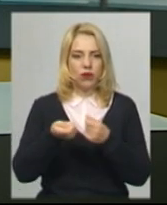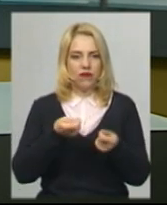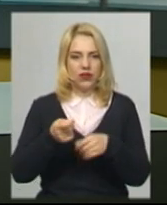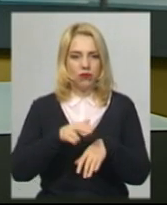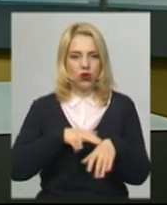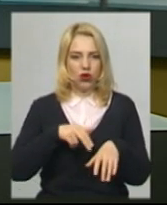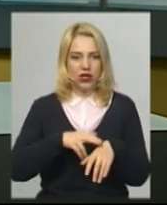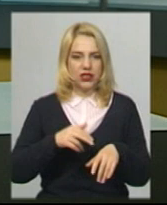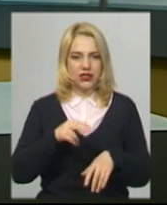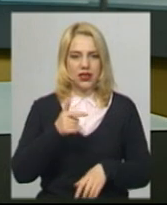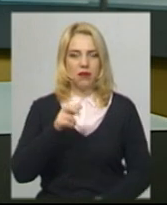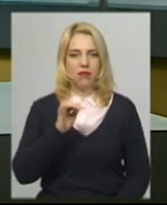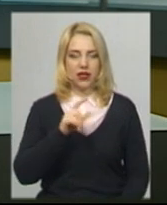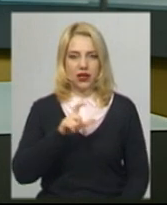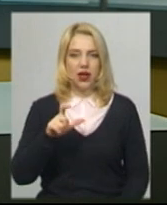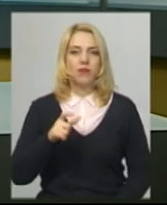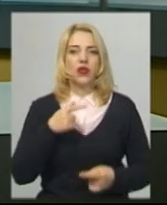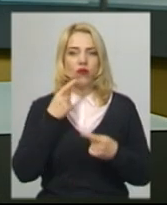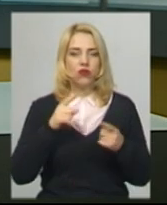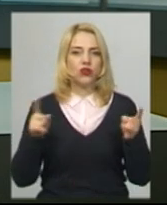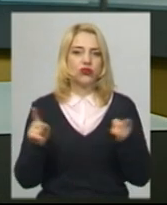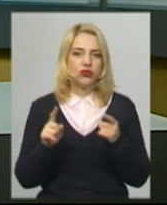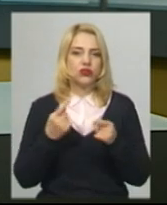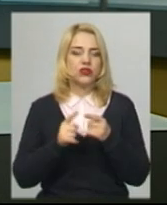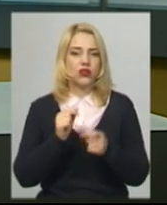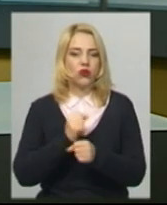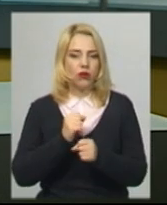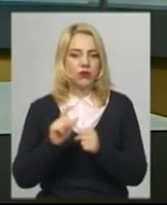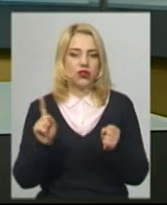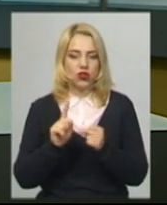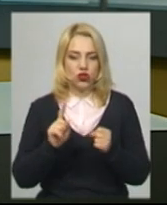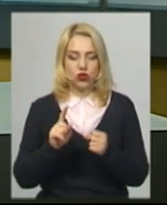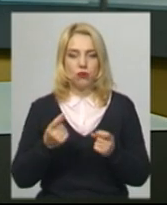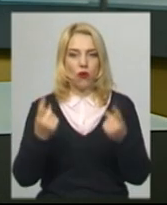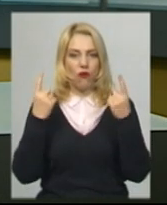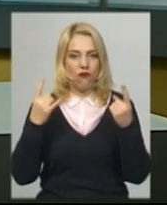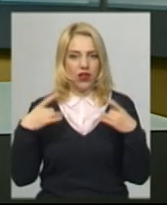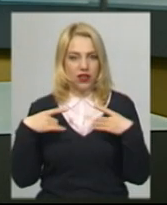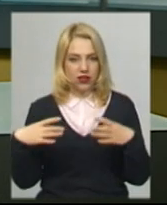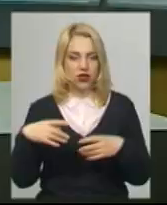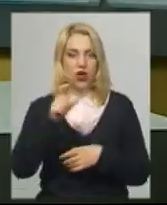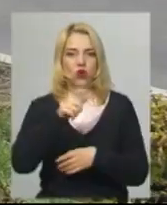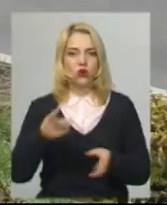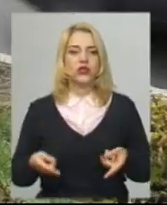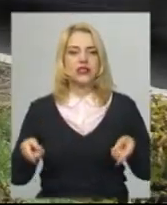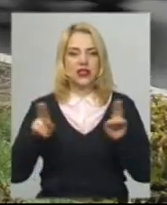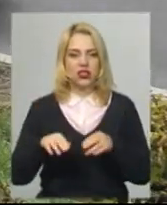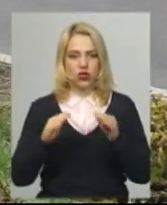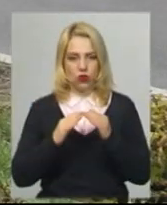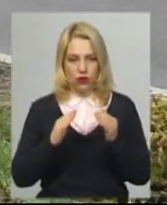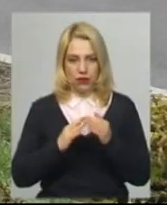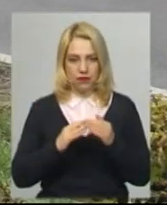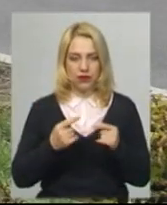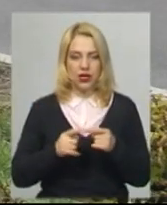поліції області Павло Бих. Каже, роблять це для того, аби у Великдень парафіяни залишалися вдома. Настоятель